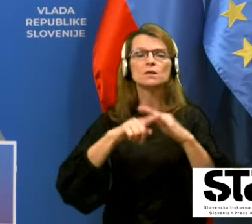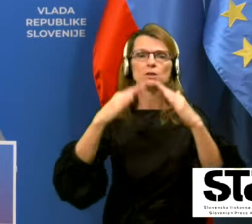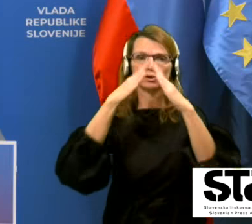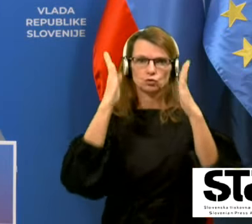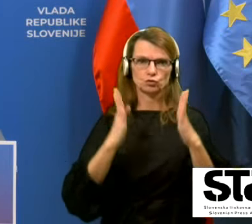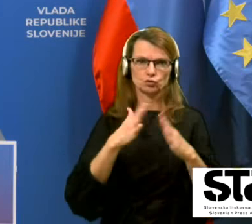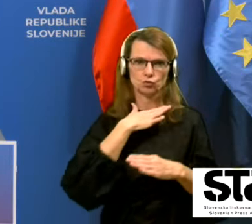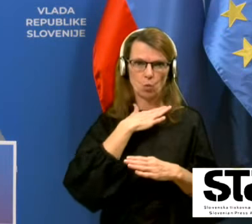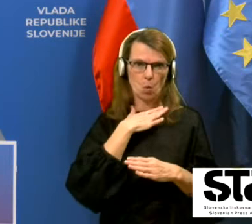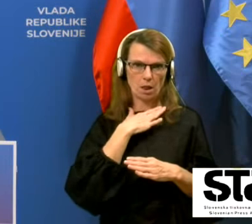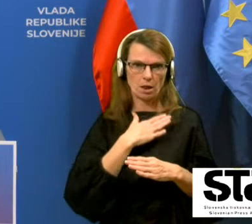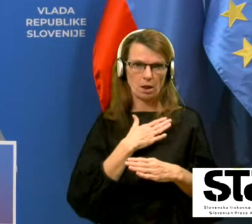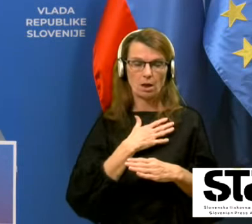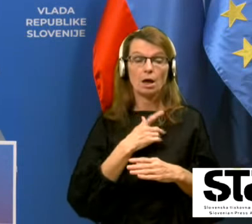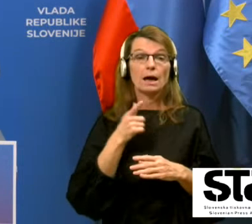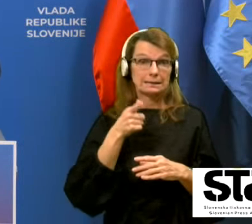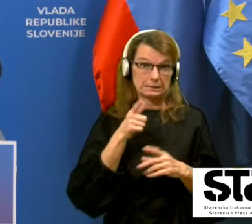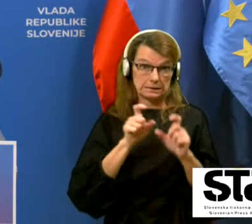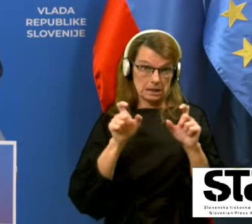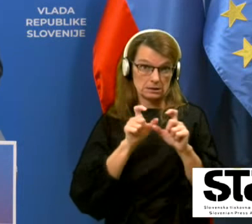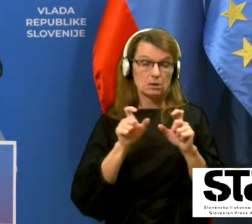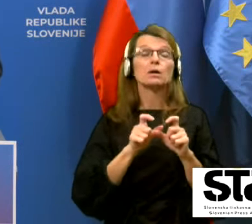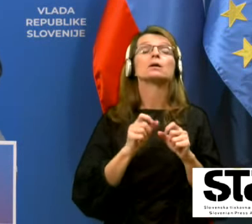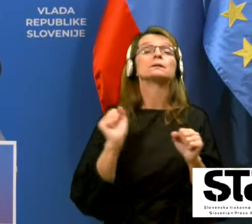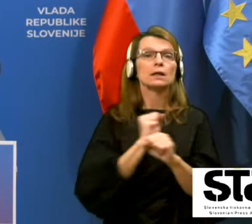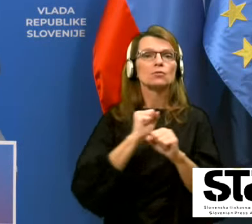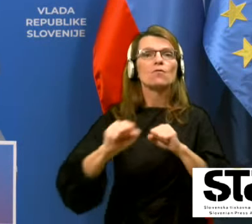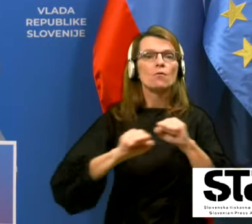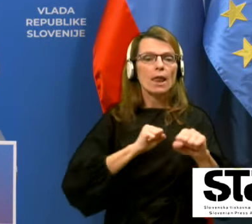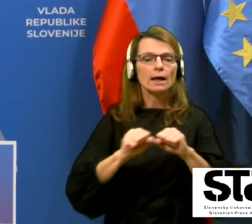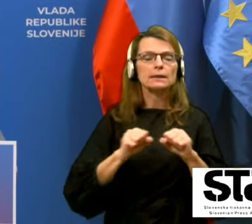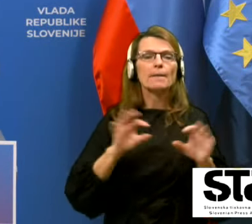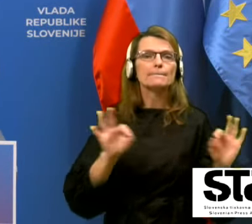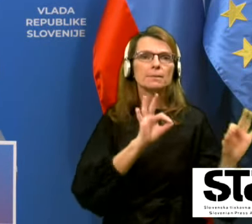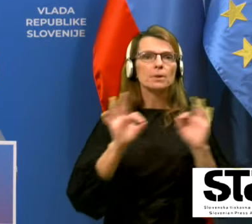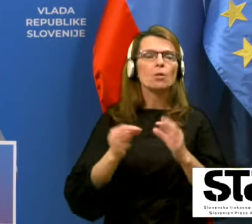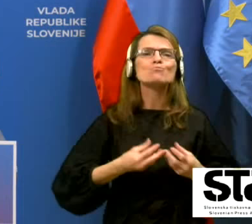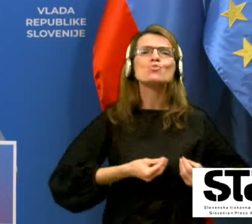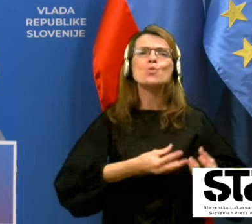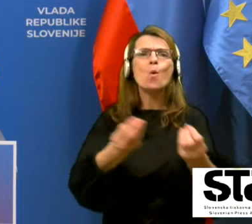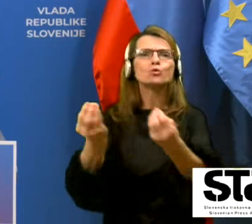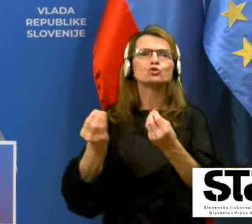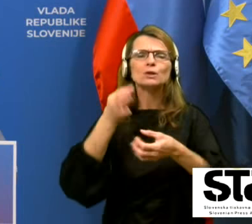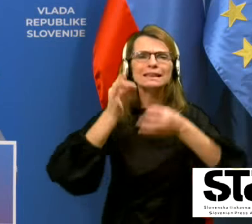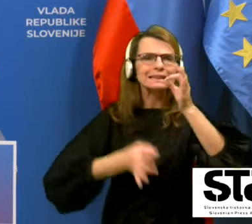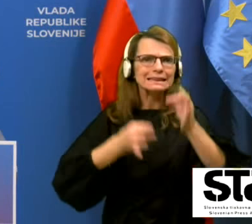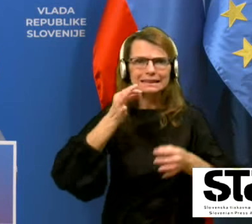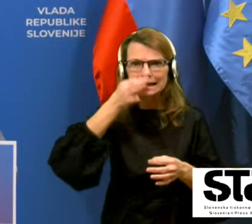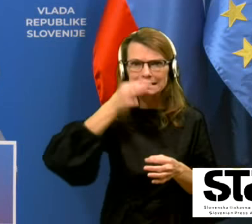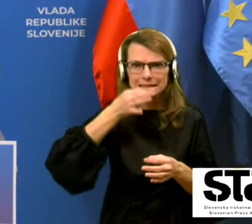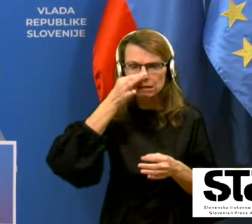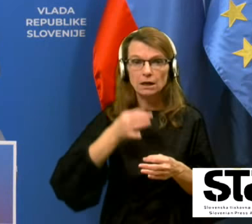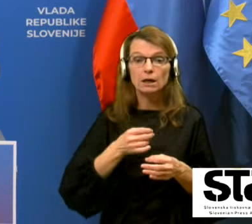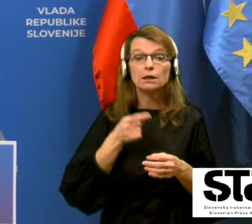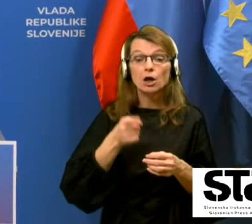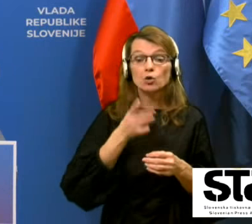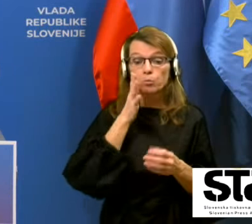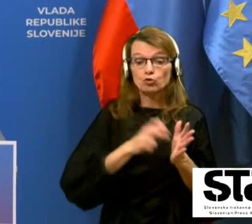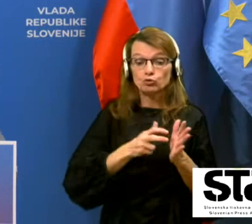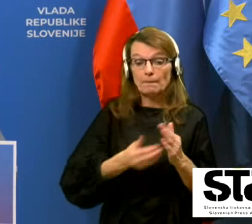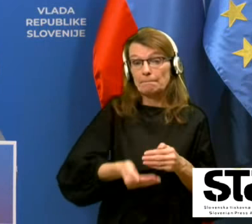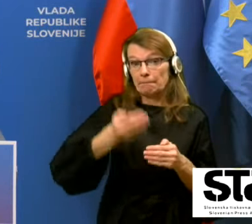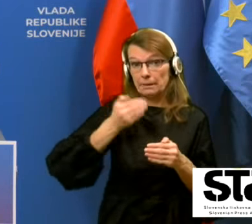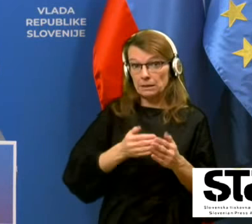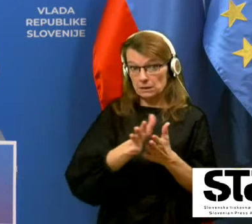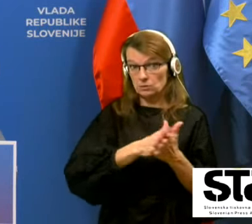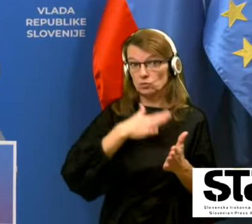vlada pripravlja množnično testiranje, s katerim najbiše pred začetkom šole v soboto in nedeljo,